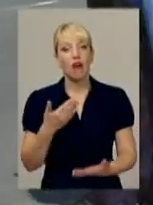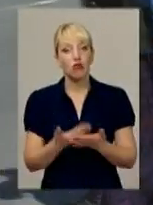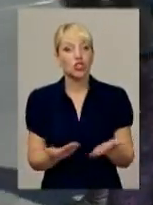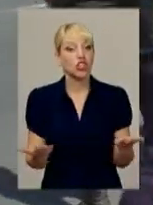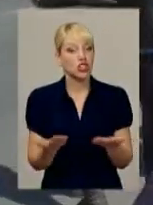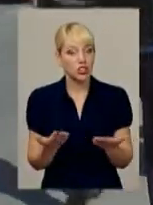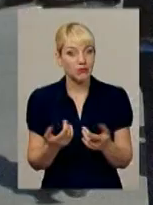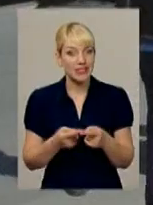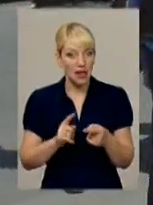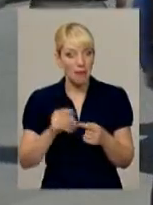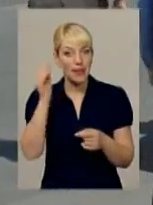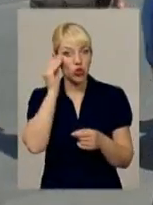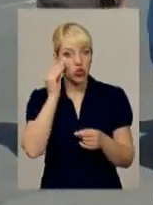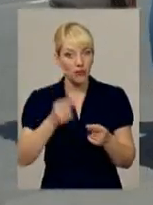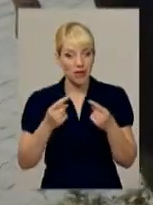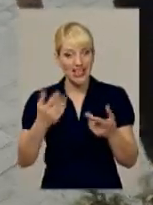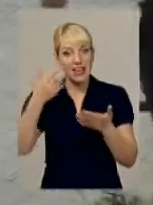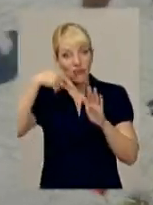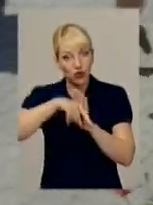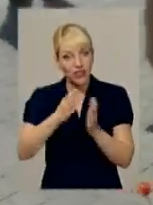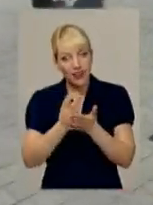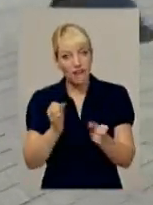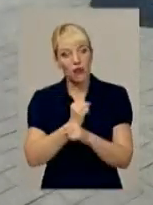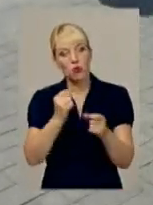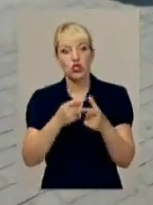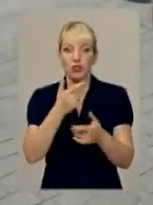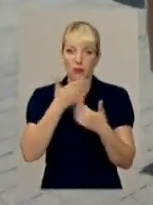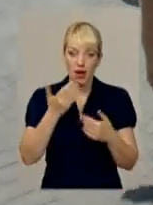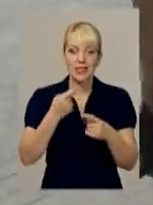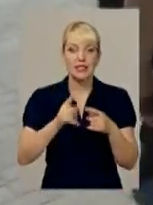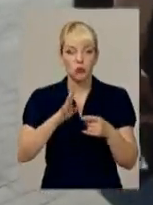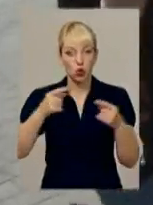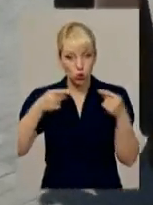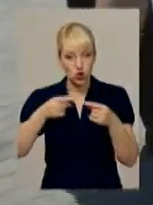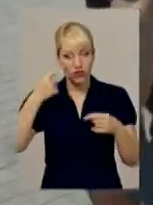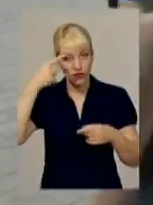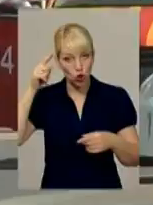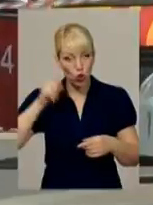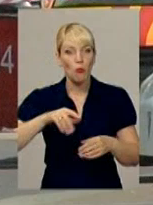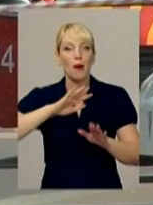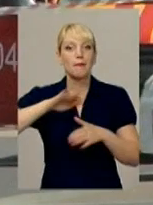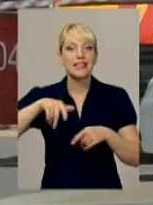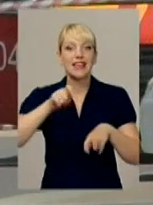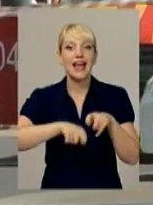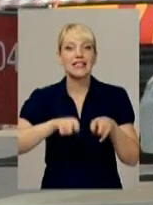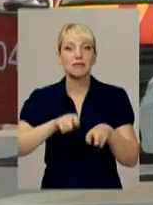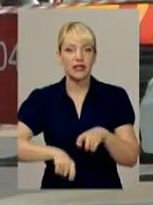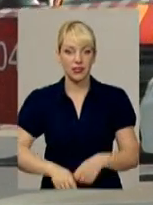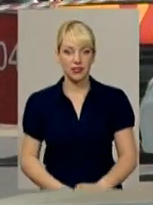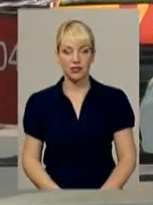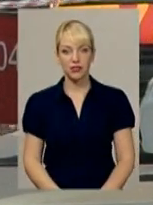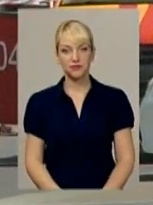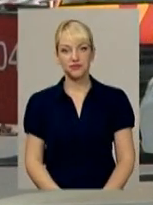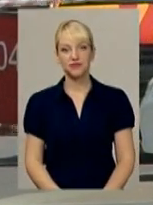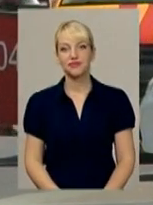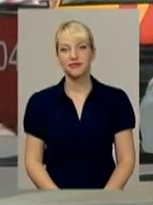містив підозрілий предмет. Вибухові речовини, достовірно відомо, буде вже після експертизи. Надія Куриляк, Максим Захарченко для